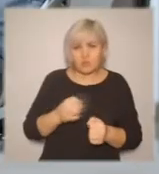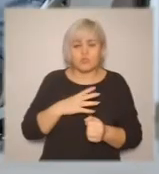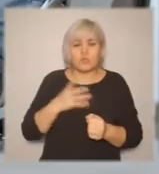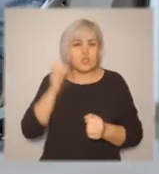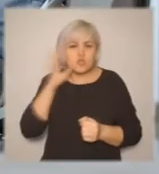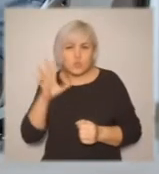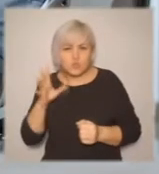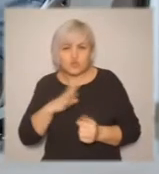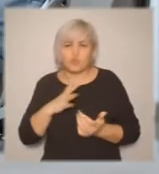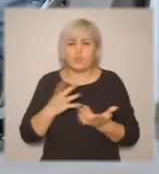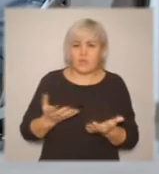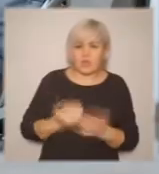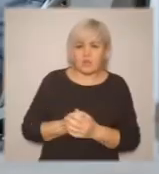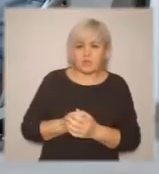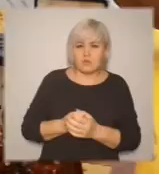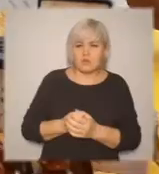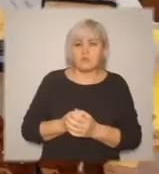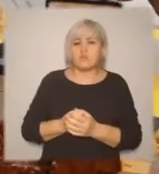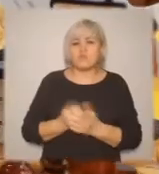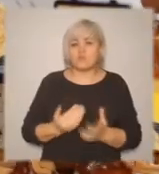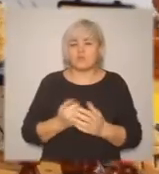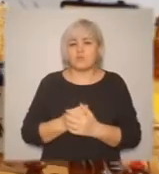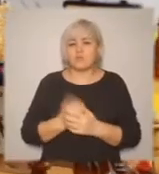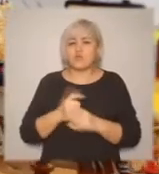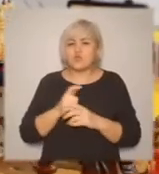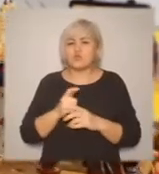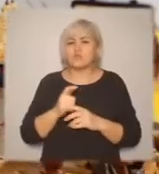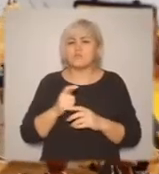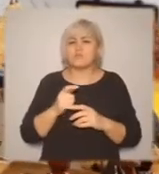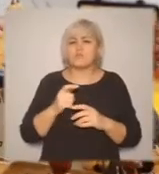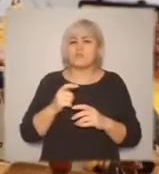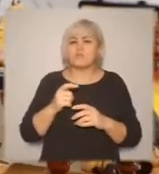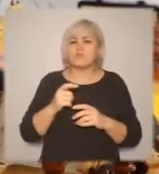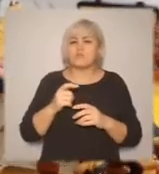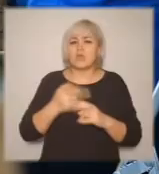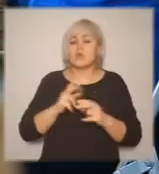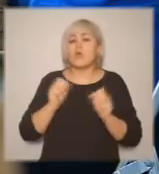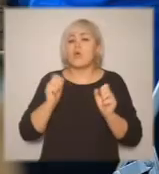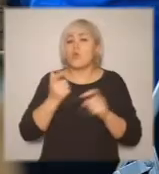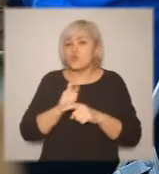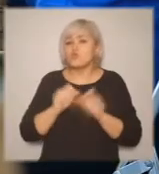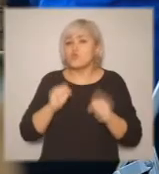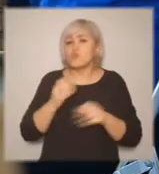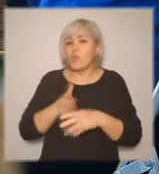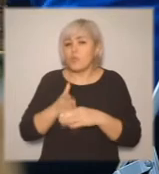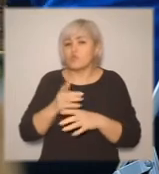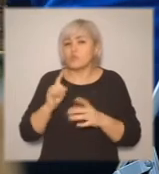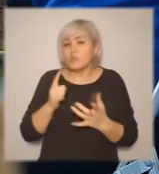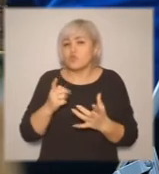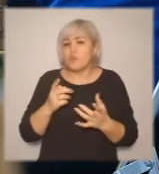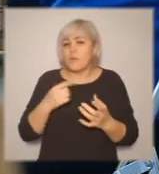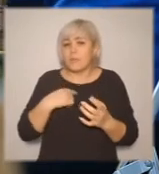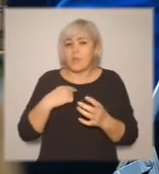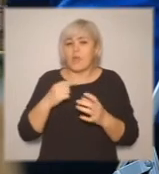незрячего с незрячим или слабовидящего с незрячим, это тоже очень может помочь, потому что, как мне объяснили,